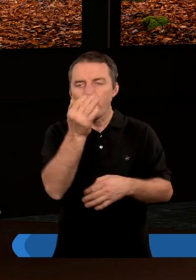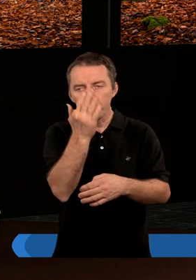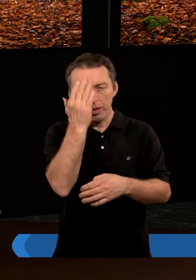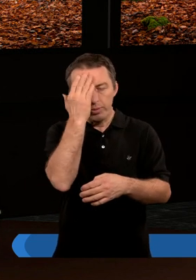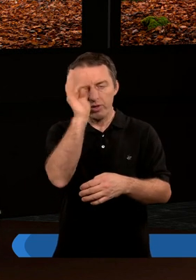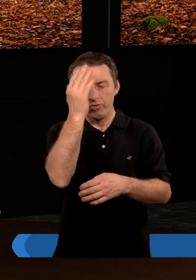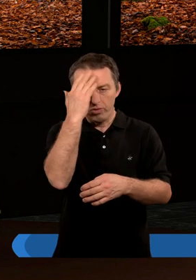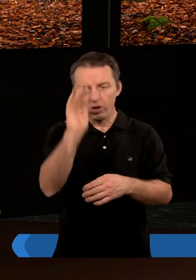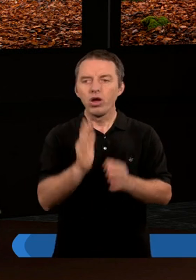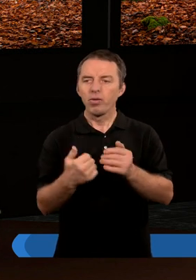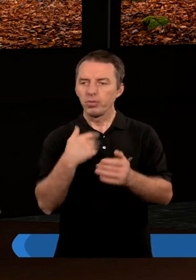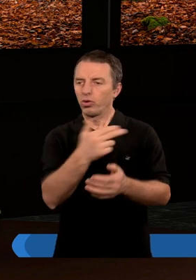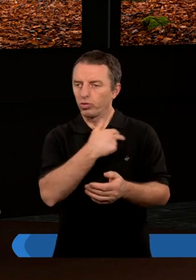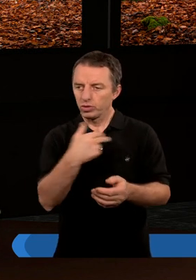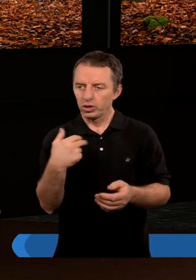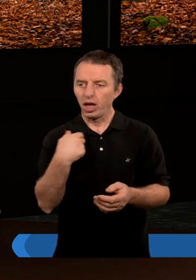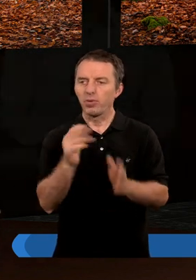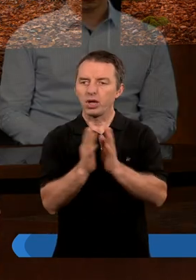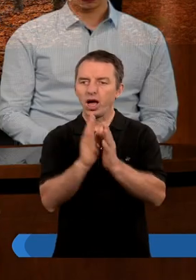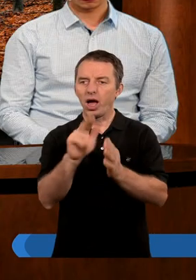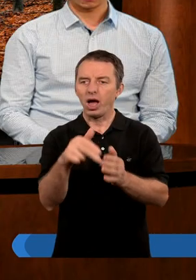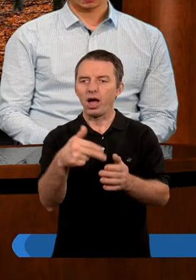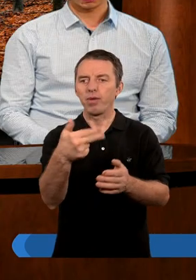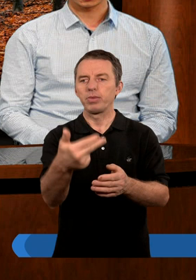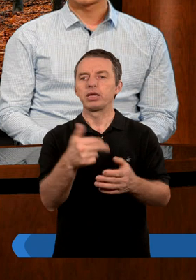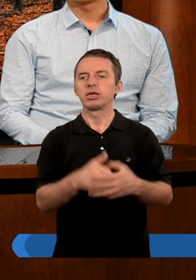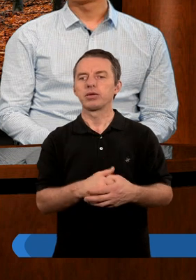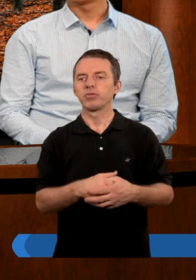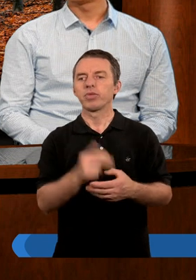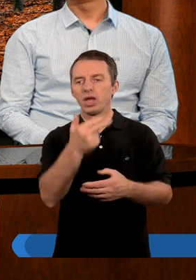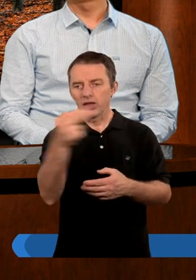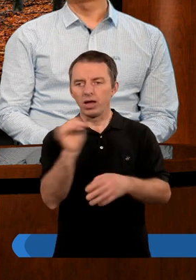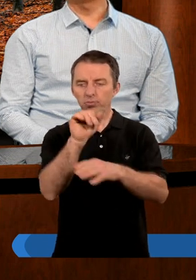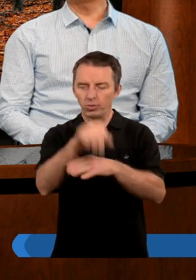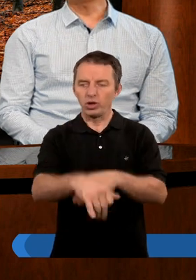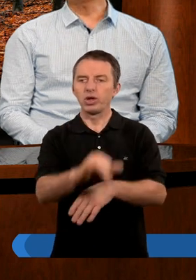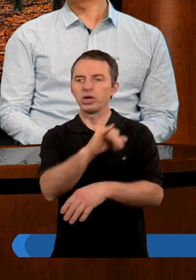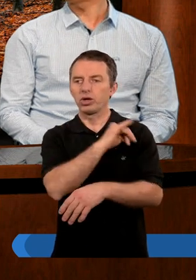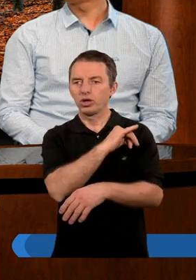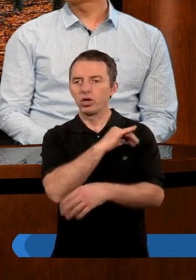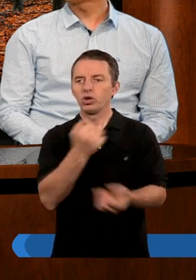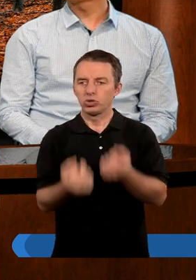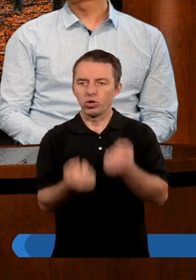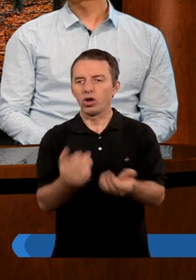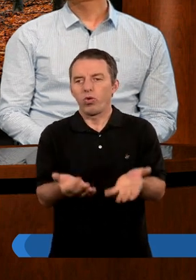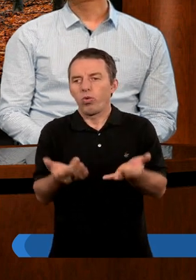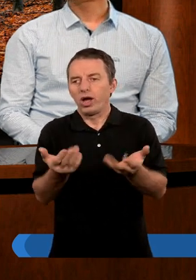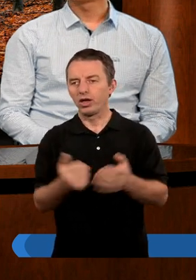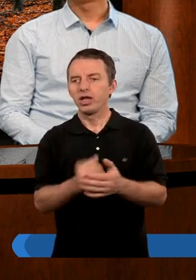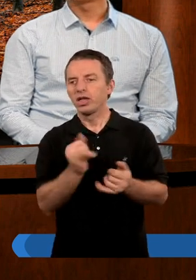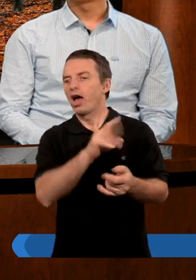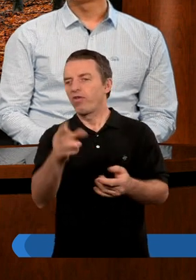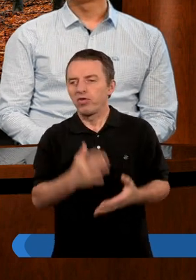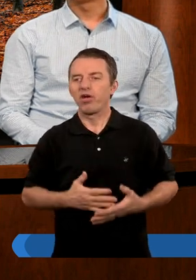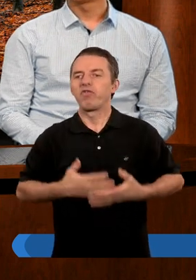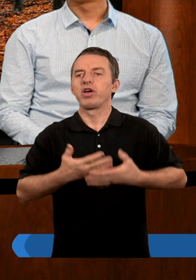poznamy Twoją wolę. Proszę, byś był z nami. Amen. Amen. Temat pokonanie grzechu. Trudny, łatwy?